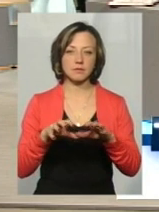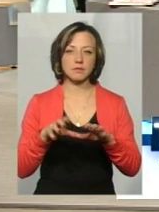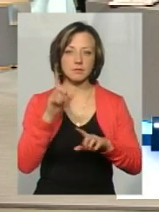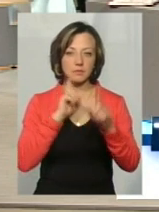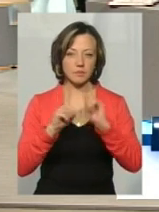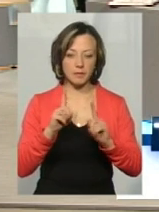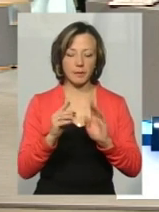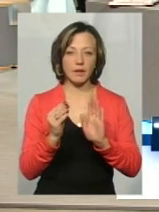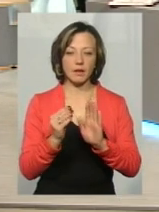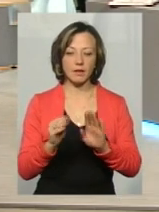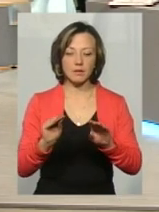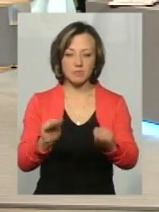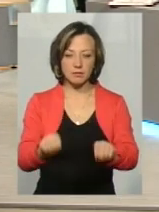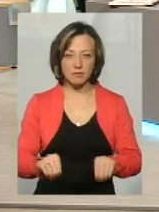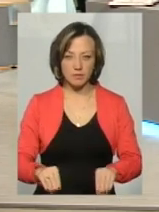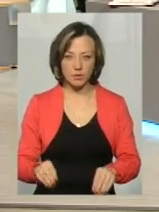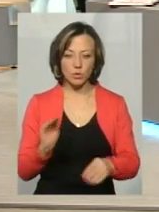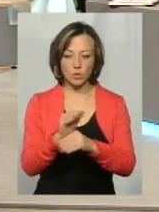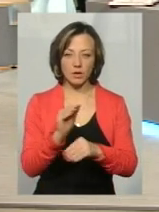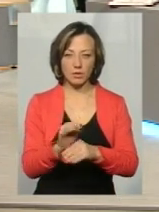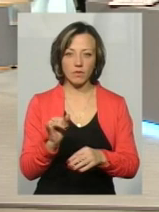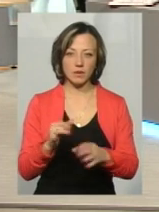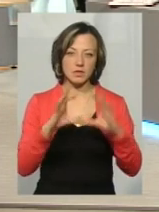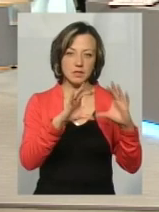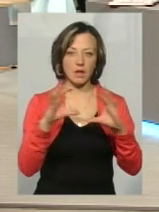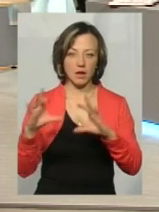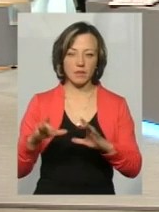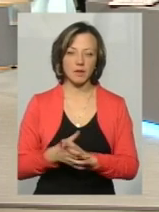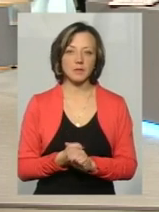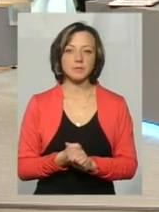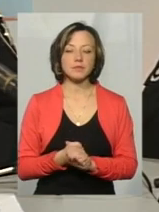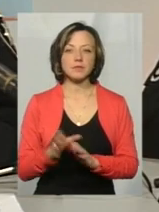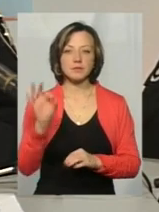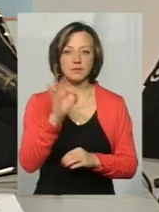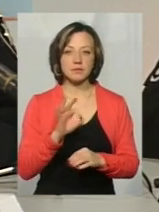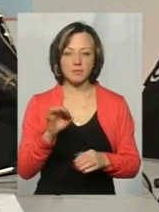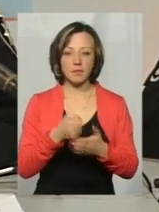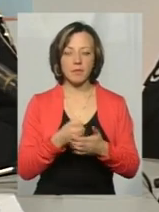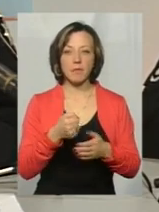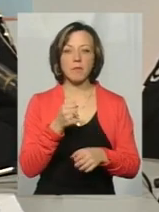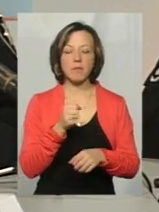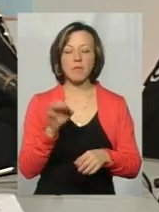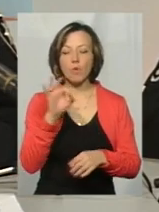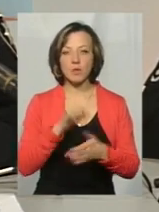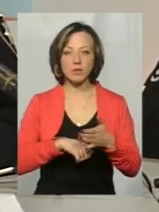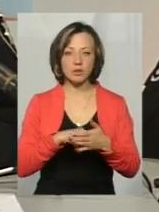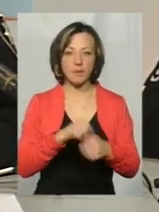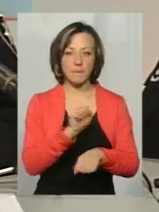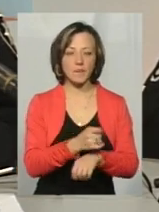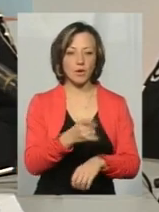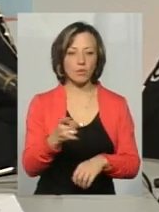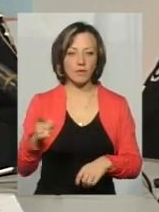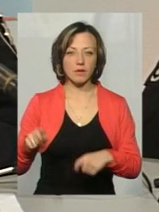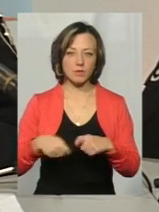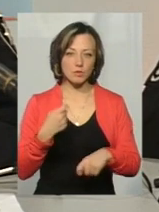нанесення там додаткової дорожньої розмітки та встановлення додаткових знаків. З приводу паркування транспортних засобів, які вони там